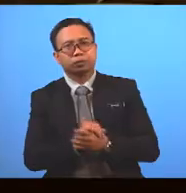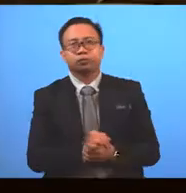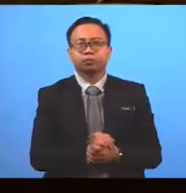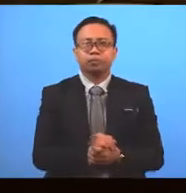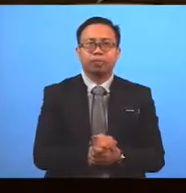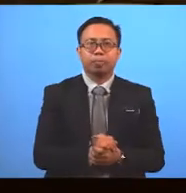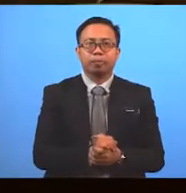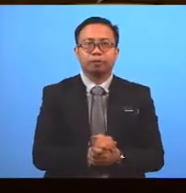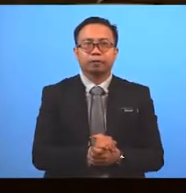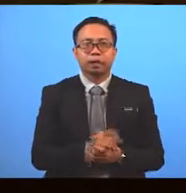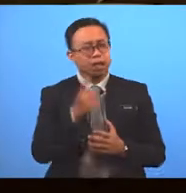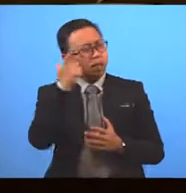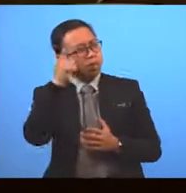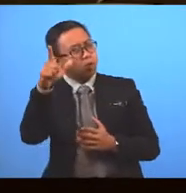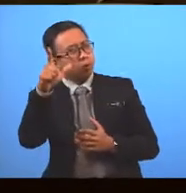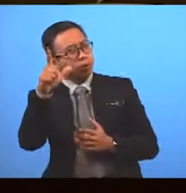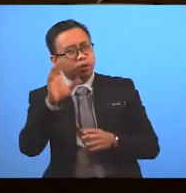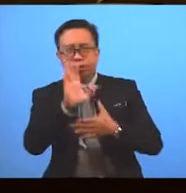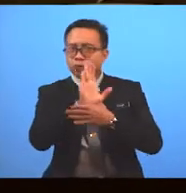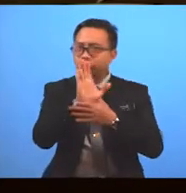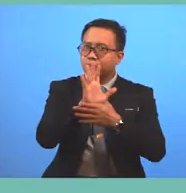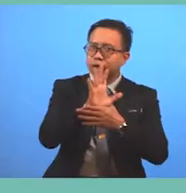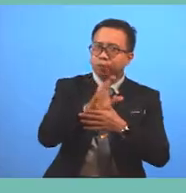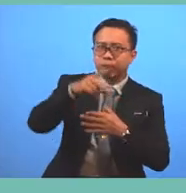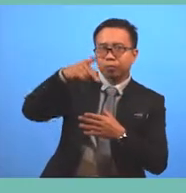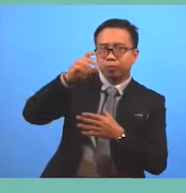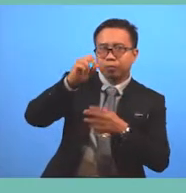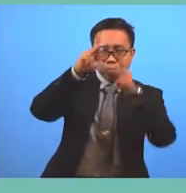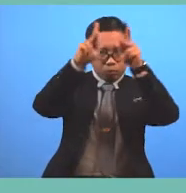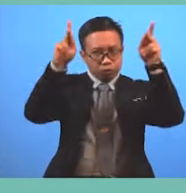Look at this film poster Look